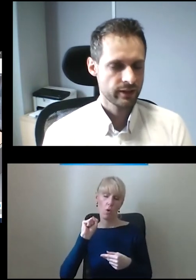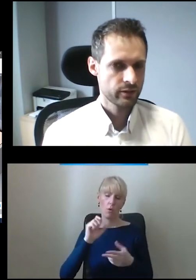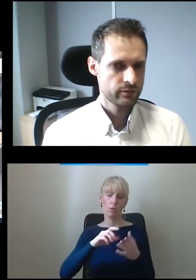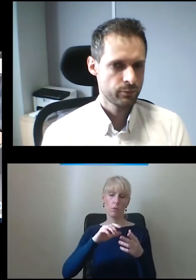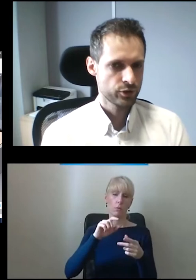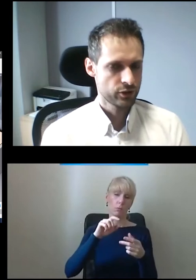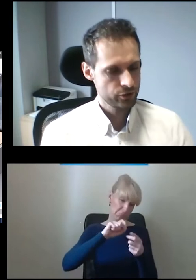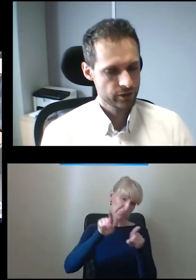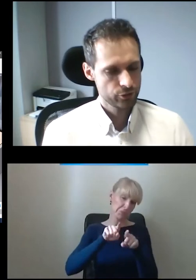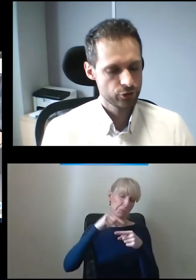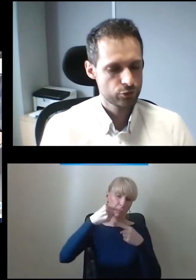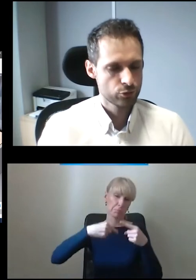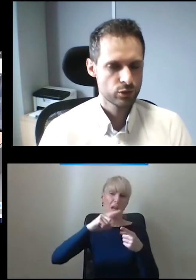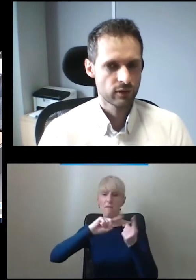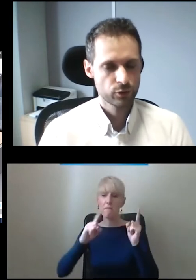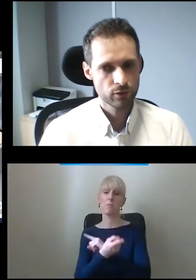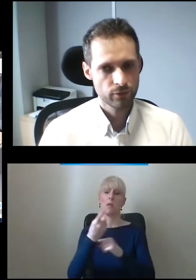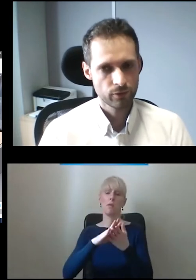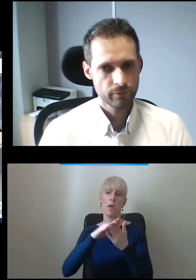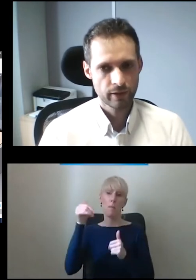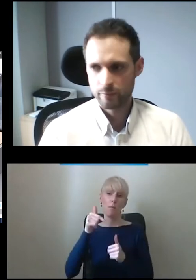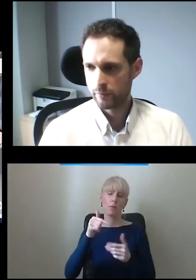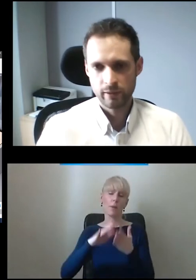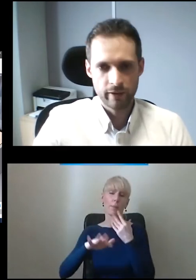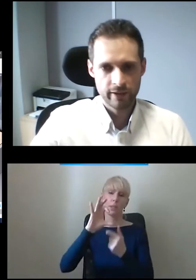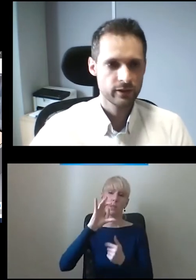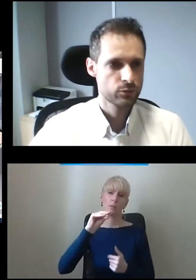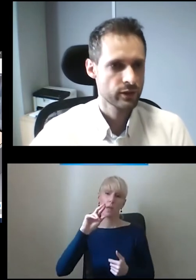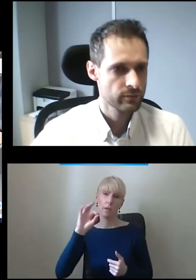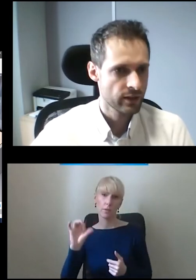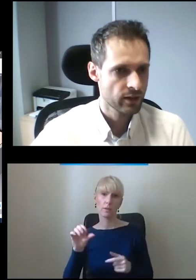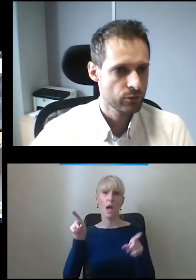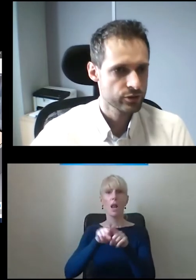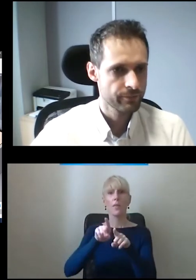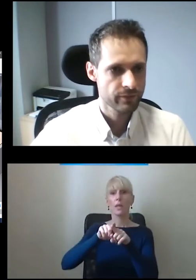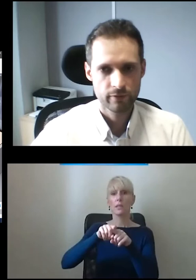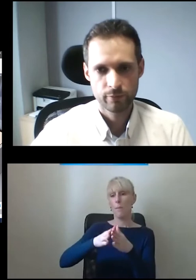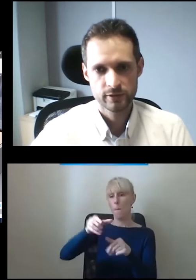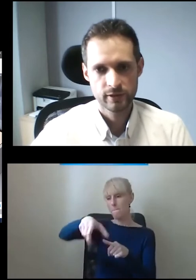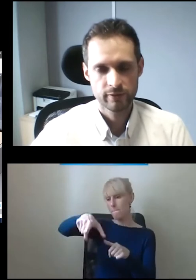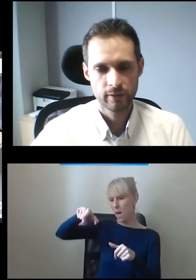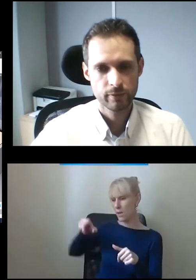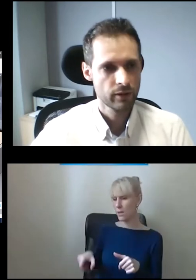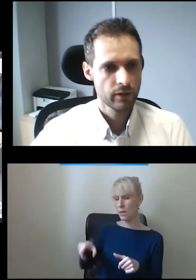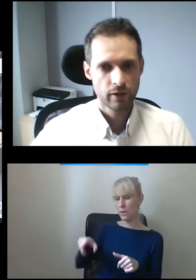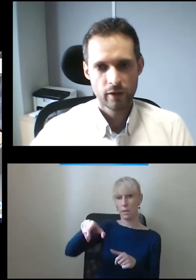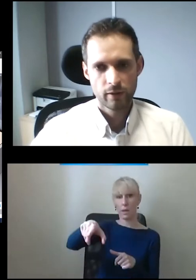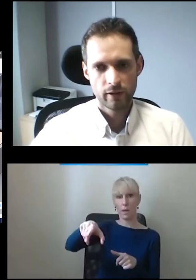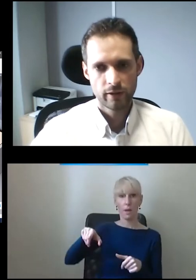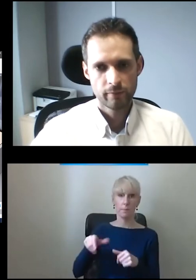takie tego typu rzeczy. Coś takie, co się zużywa. Przykładowo mamy te barierki, które są na górze, w pozycji lift-up.